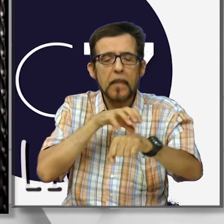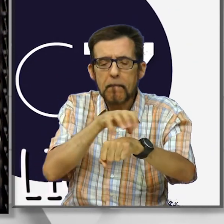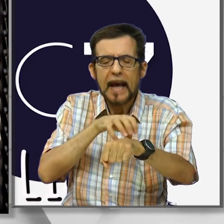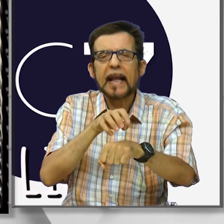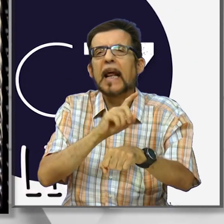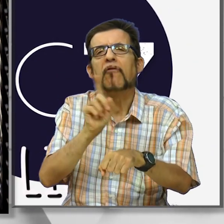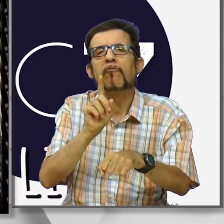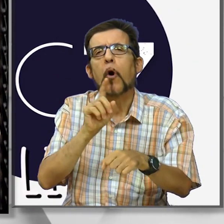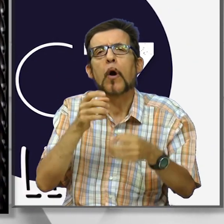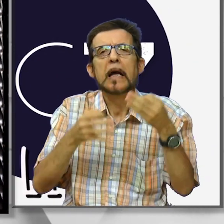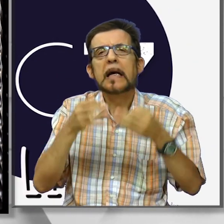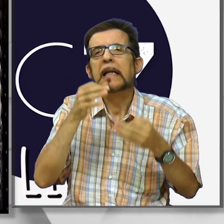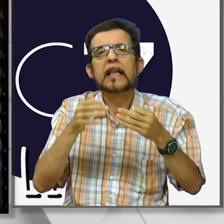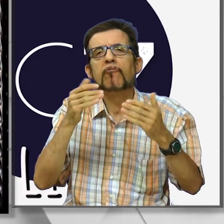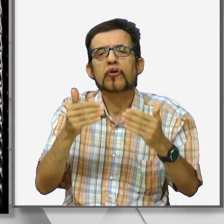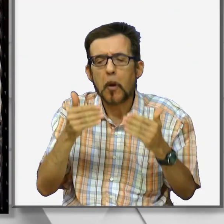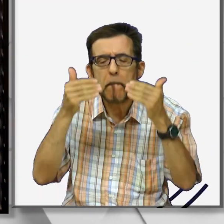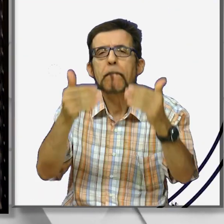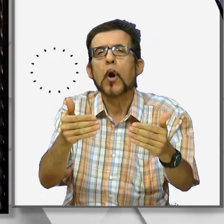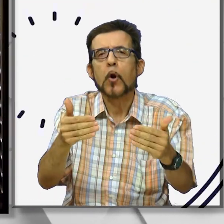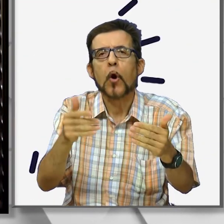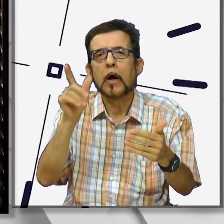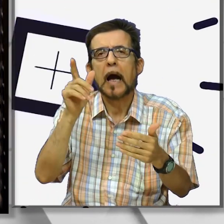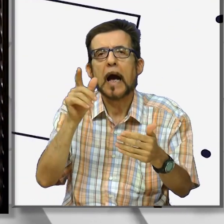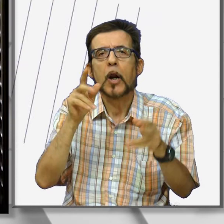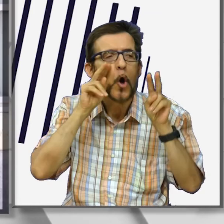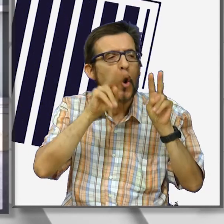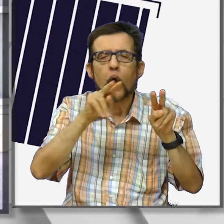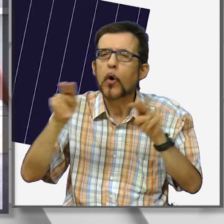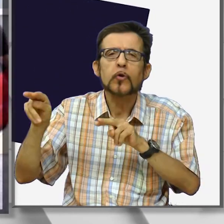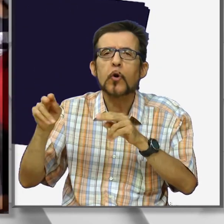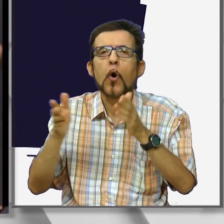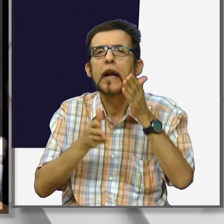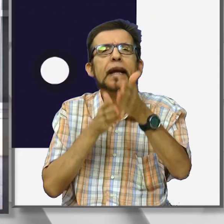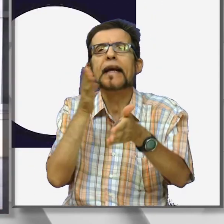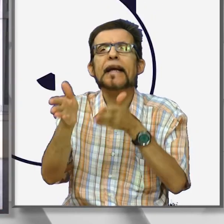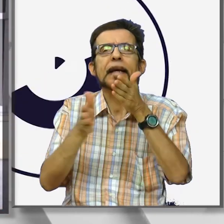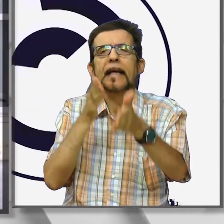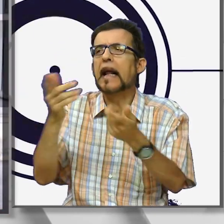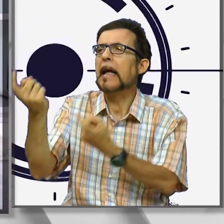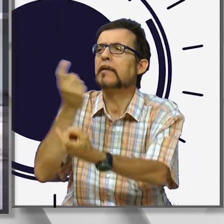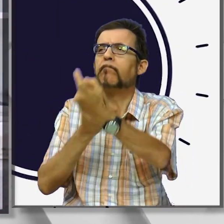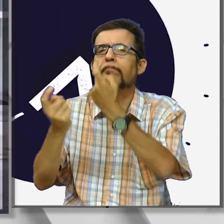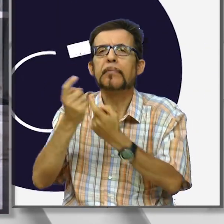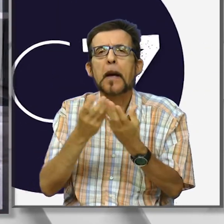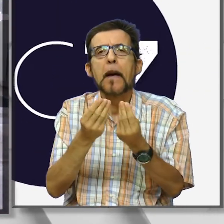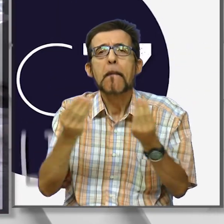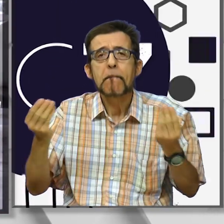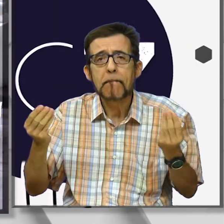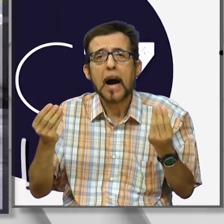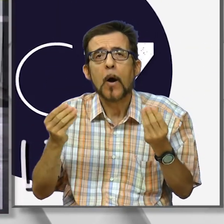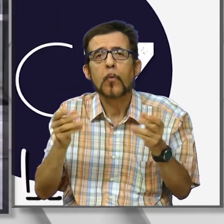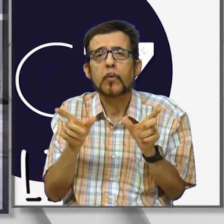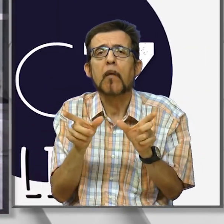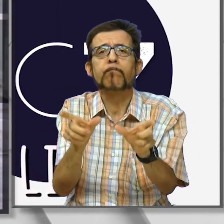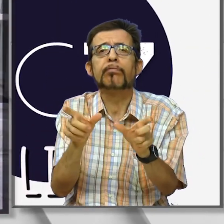deciso di non prorogare la sua disciplina sui controlli negli ingressi e si è avuta paura che questo potesse frenare